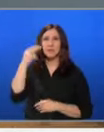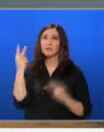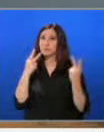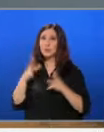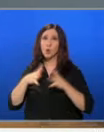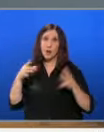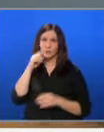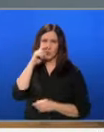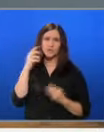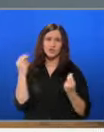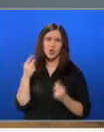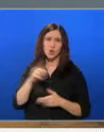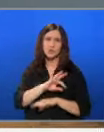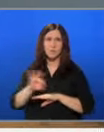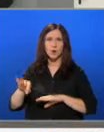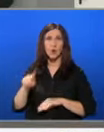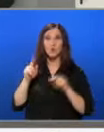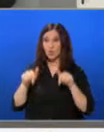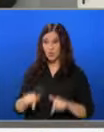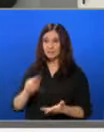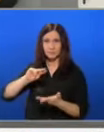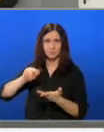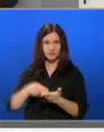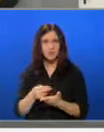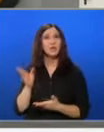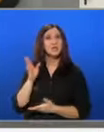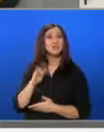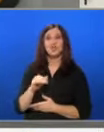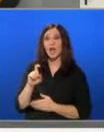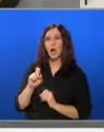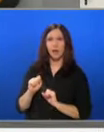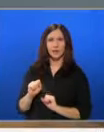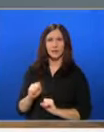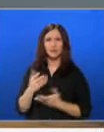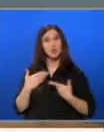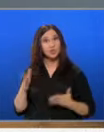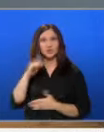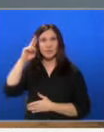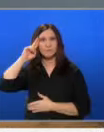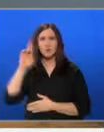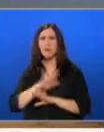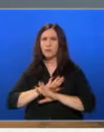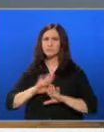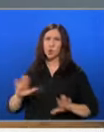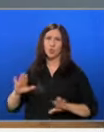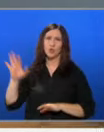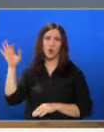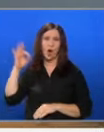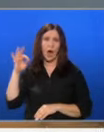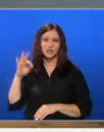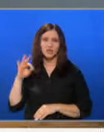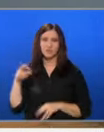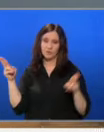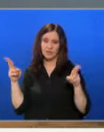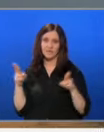значение на този проект, което днес подписахме, ще га наарантират, че ние ще изпълним абсолютно качествено и